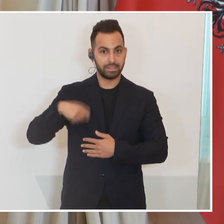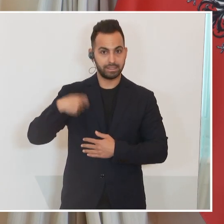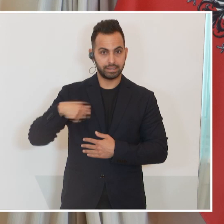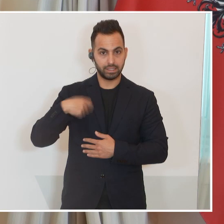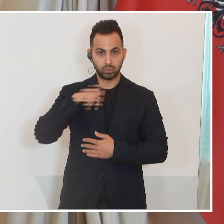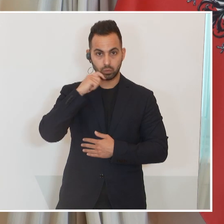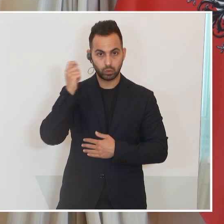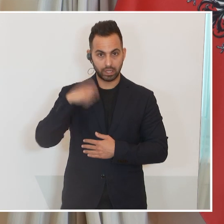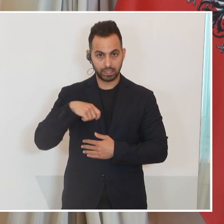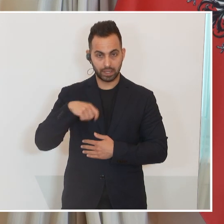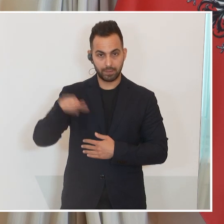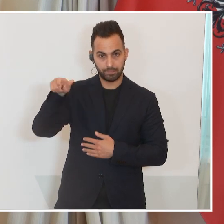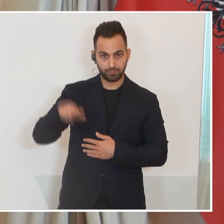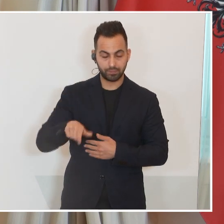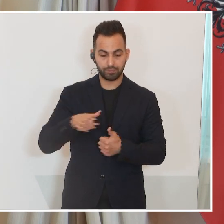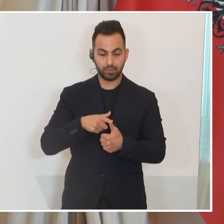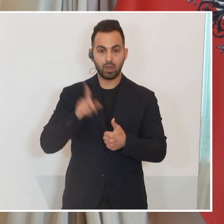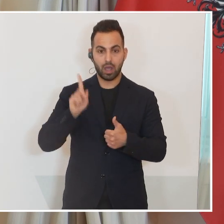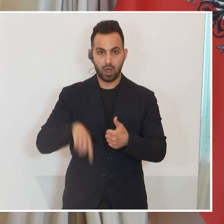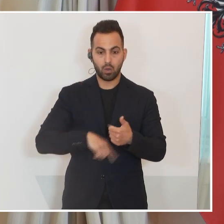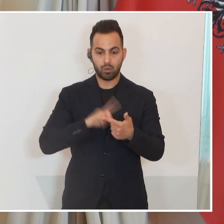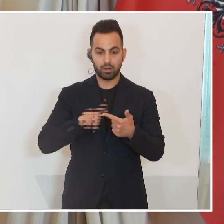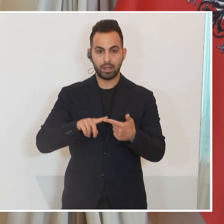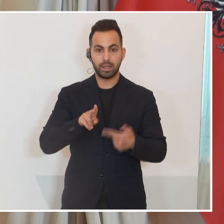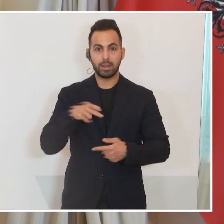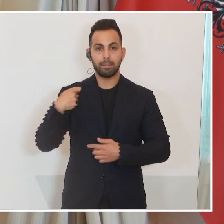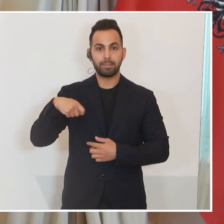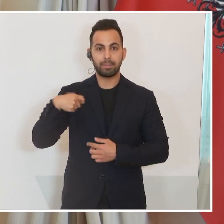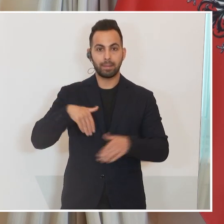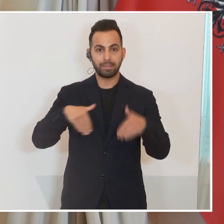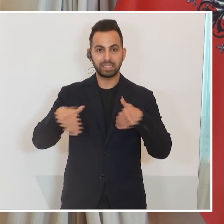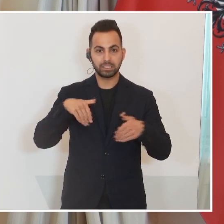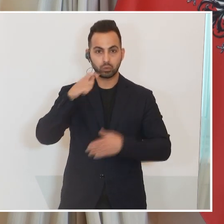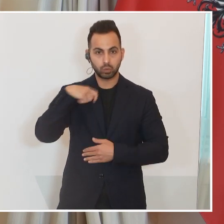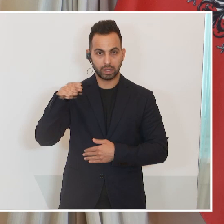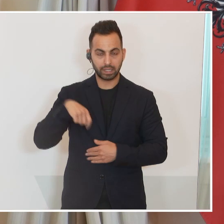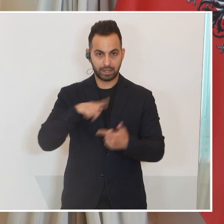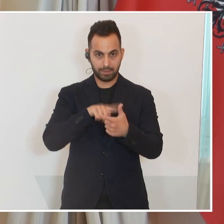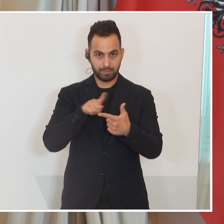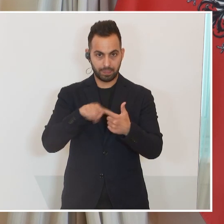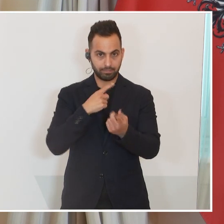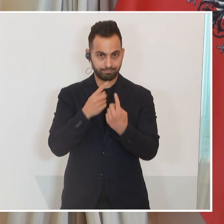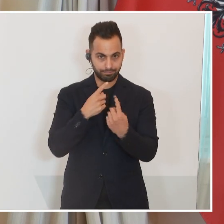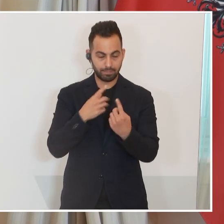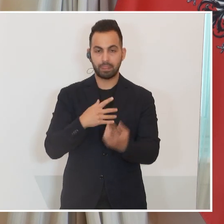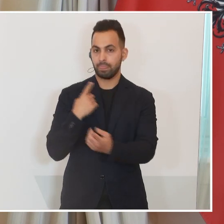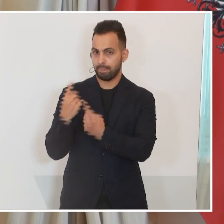der Ukraine und mit dem Premierminister der Ukraine. Ziel war es hier,